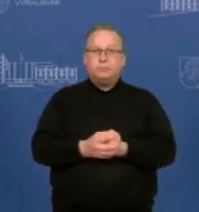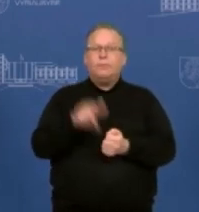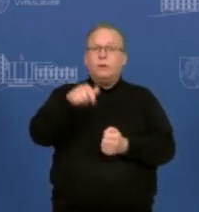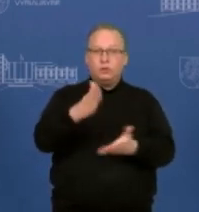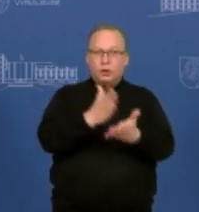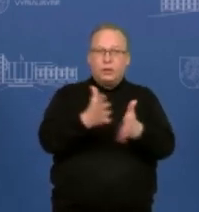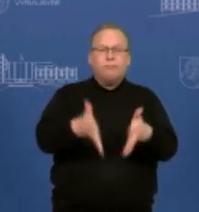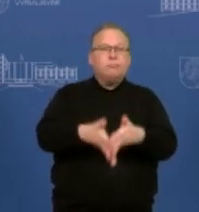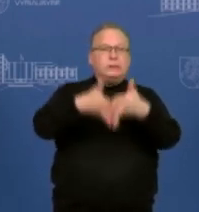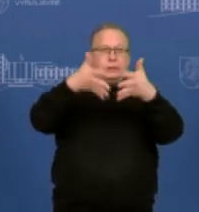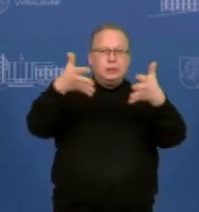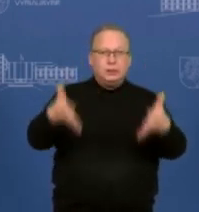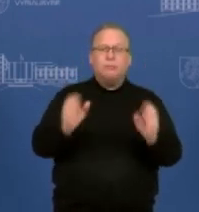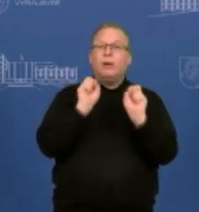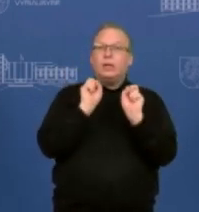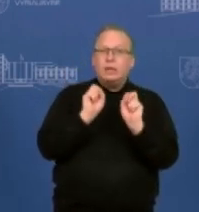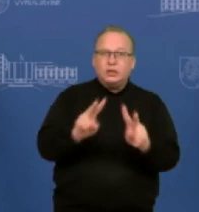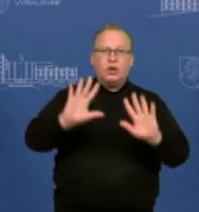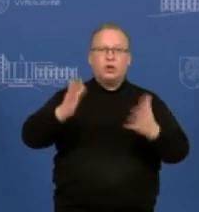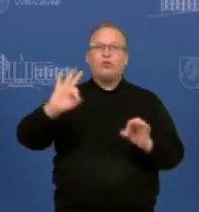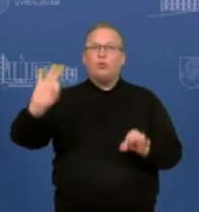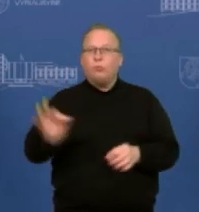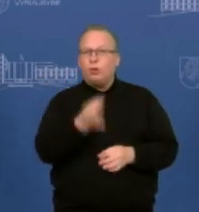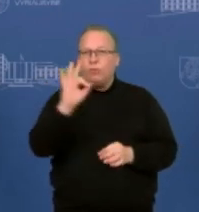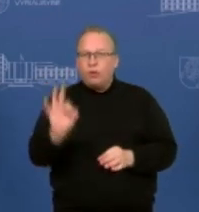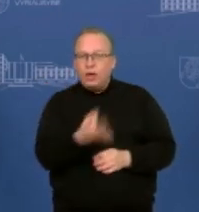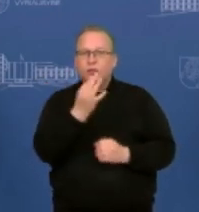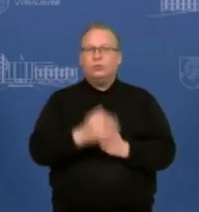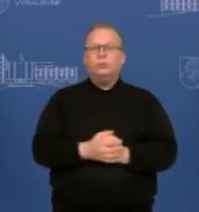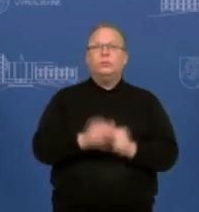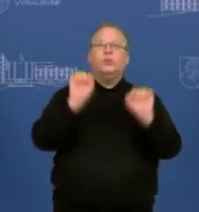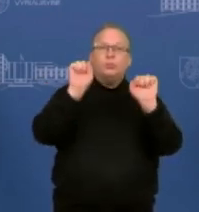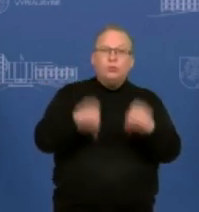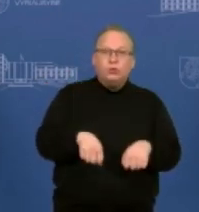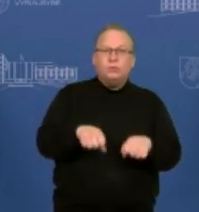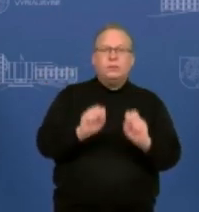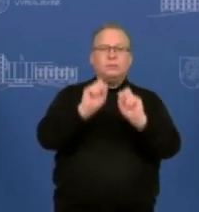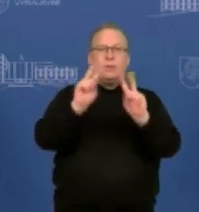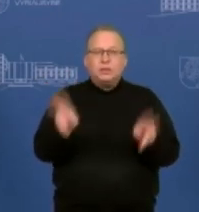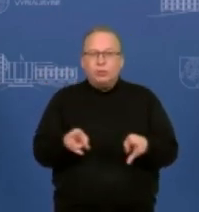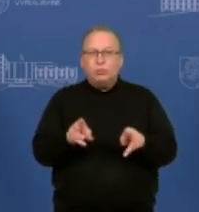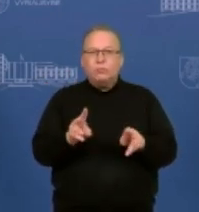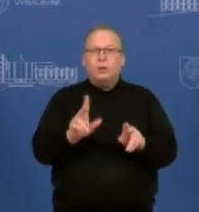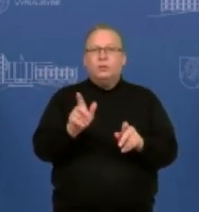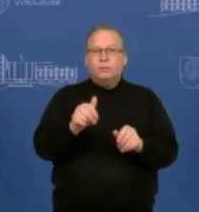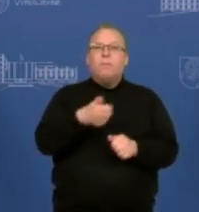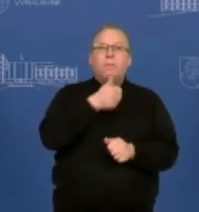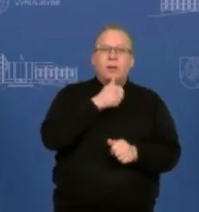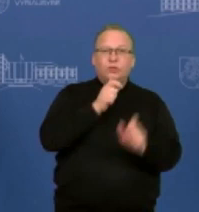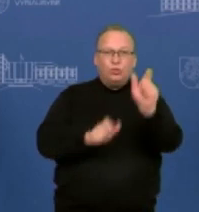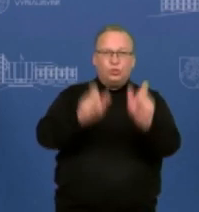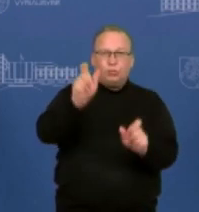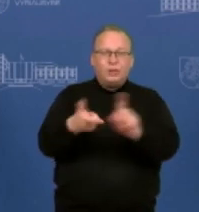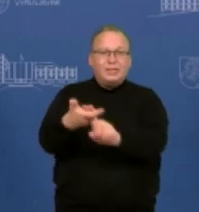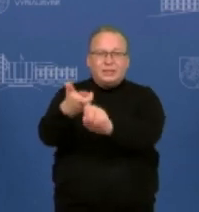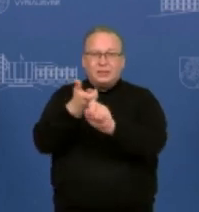yra didelė padidėjusi rizika kažkokių provokacijų ir kažkokių galbūt ir tyčinių veiksmų, bandant, galbūt žmonės į kažką įvelti,